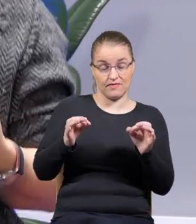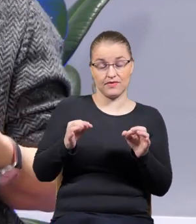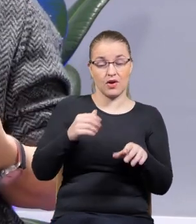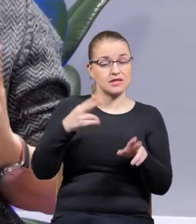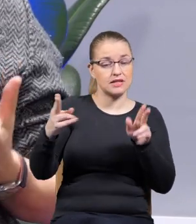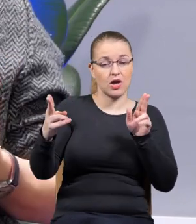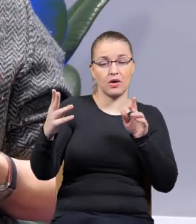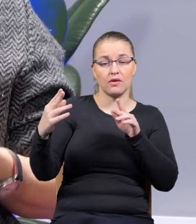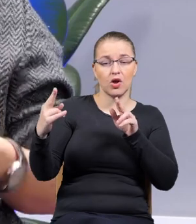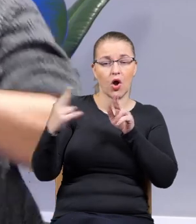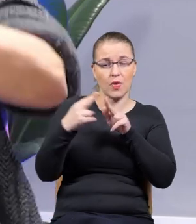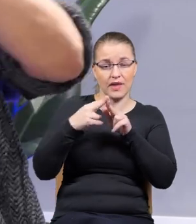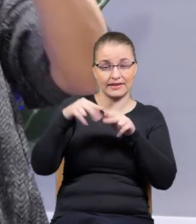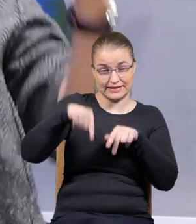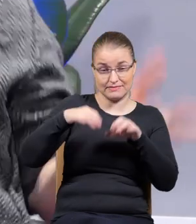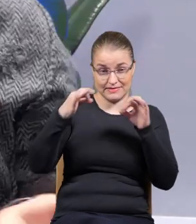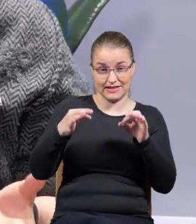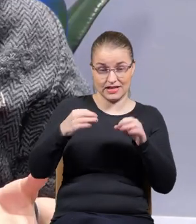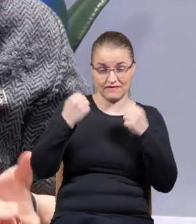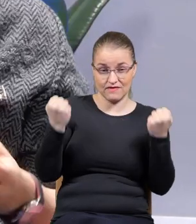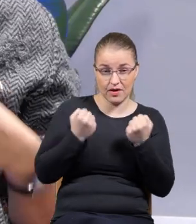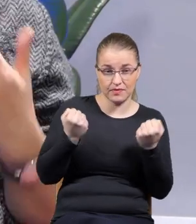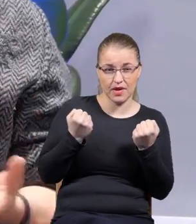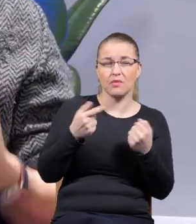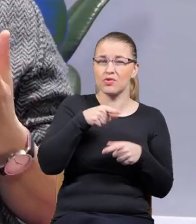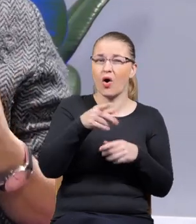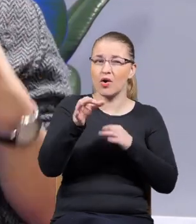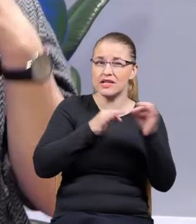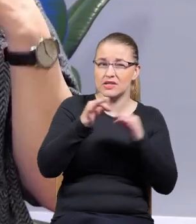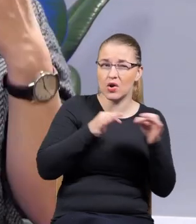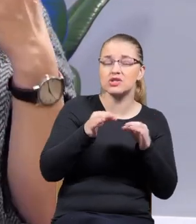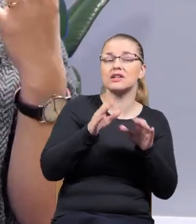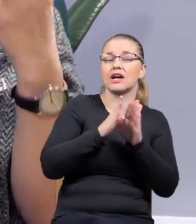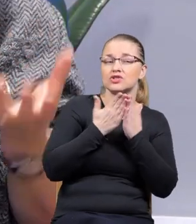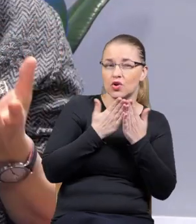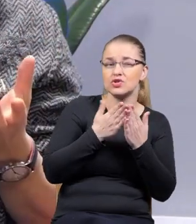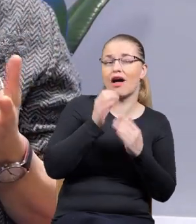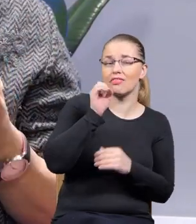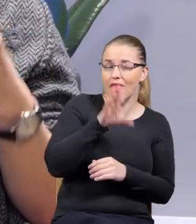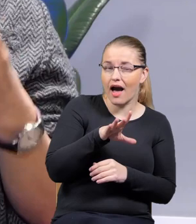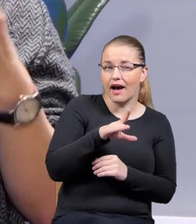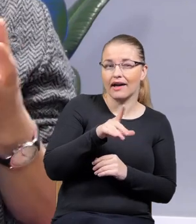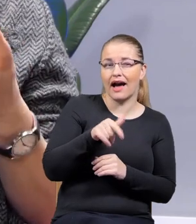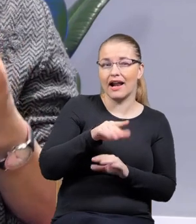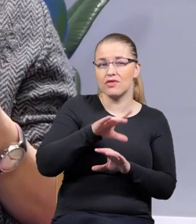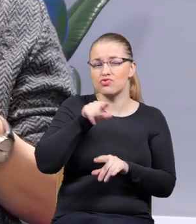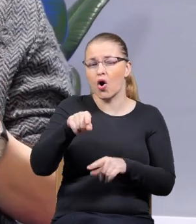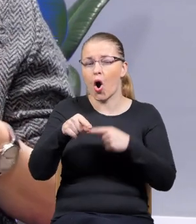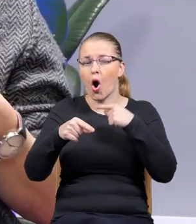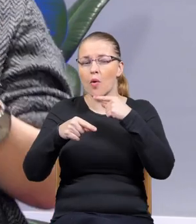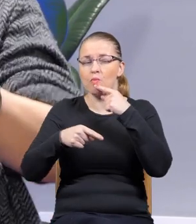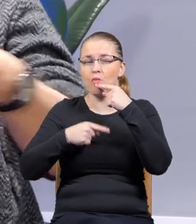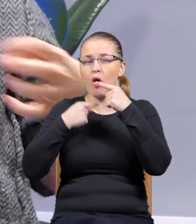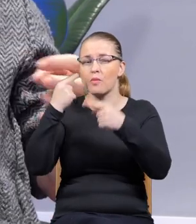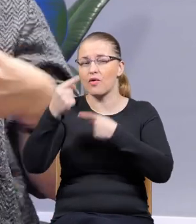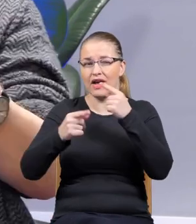To jest książka historyczna, tylko jakby z anturażu, tak naprawdę ona mówi o tym, o świecie, dużo bardziej uniwersalny sposób,